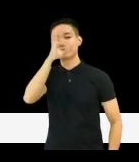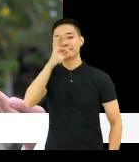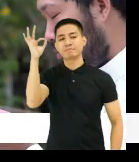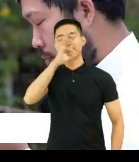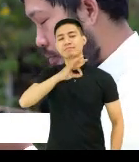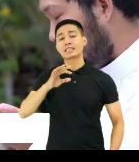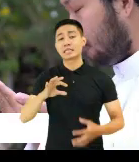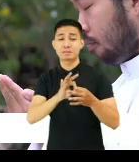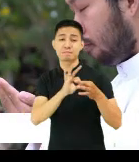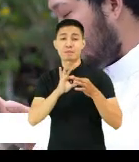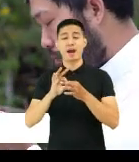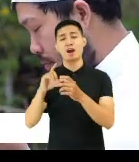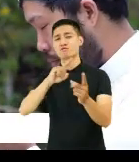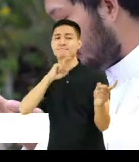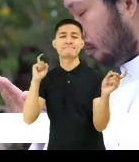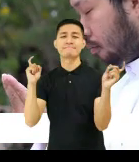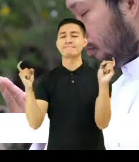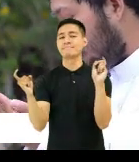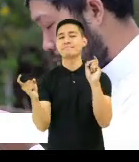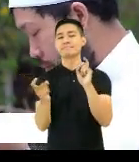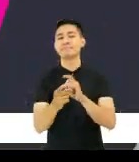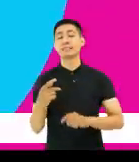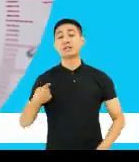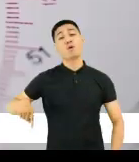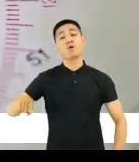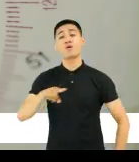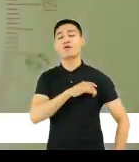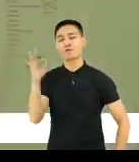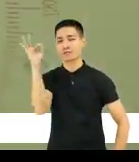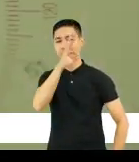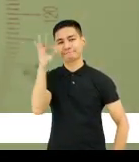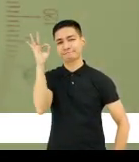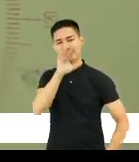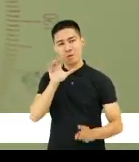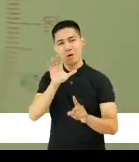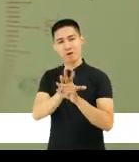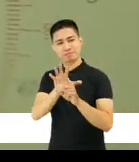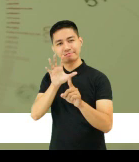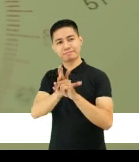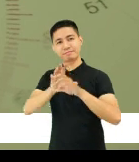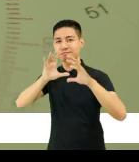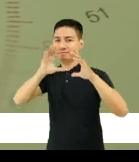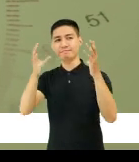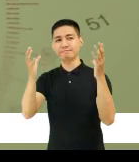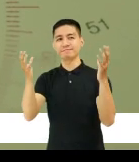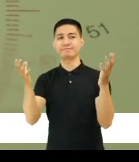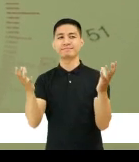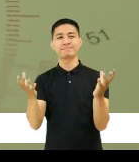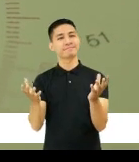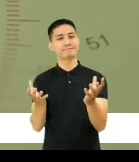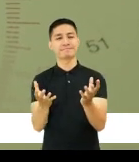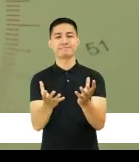Ako'y Pilipino, kaysa sa pagbabago. Ako'y Pilipino, kaysa sa